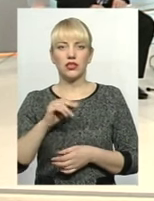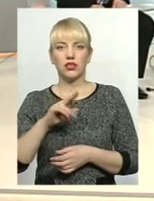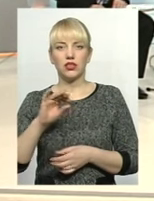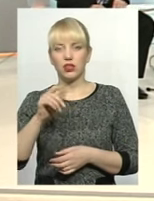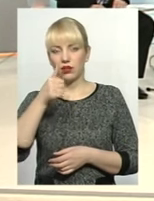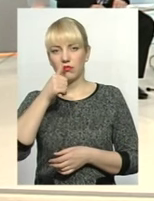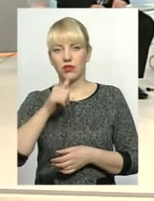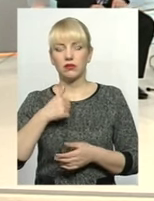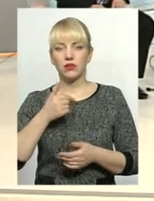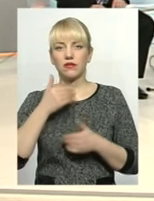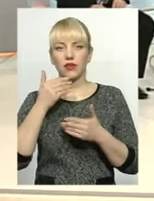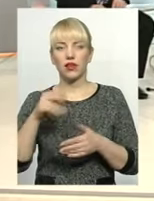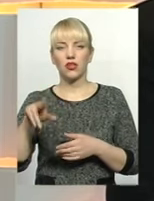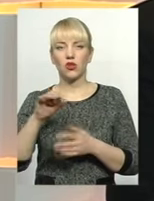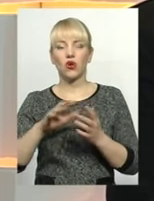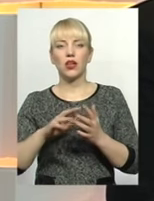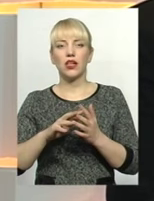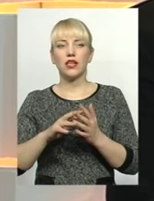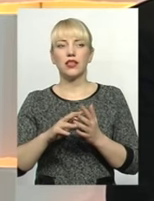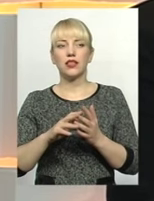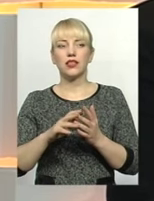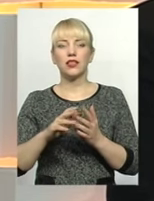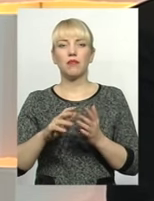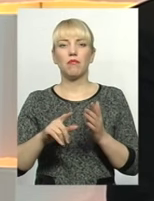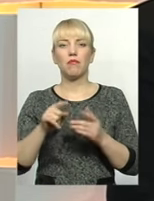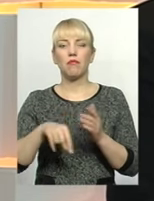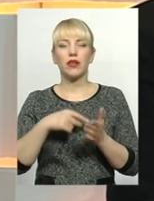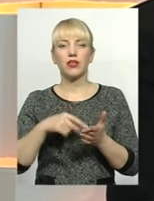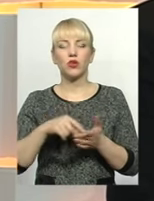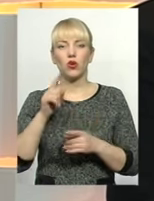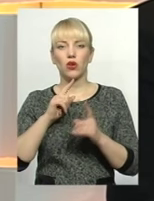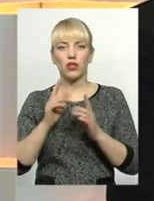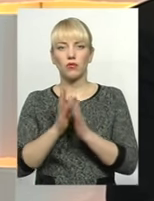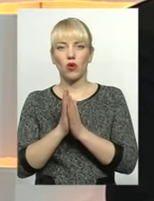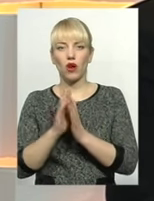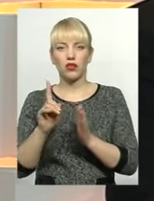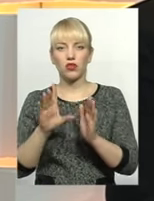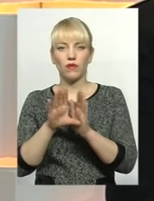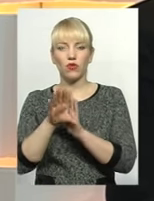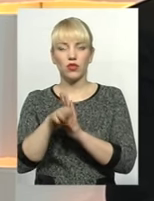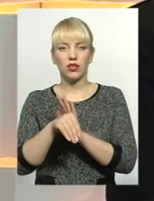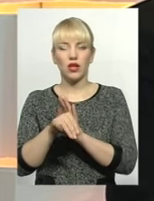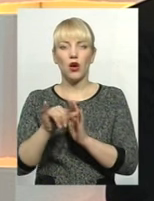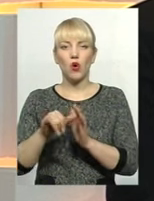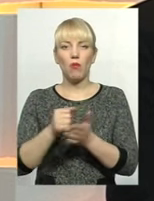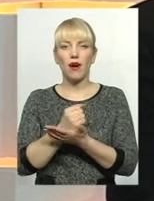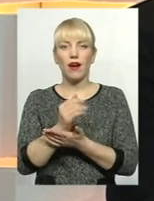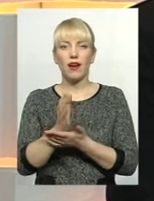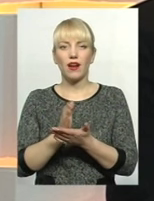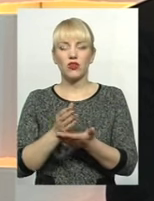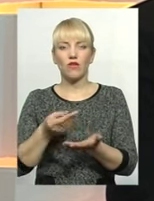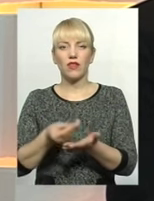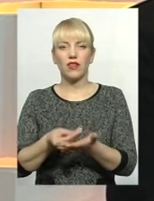сесії міської ради з листом, з проханням нас включити в мережу фінансування, давали свої